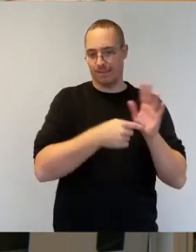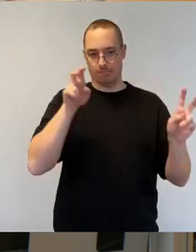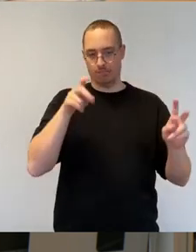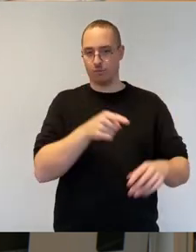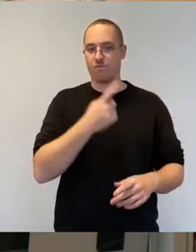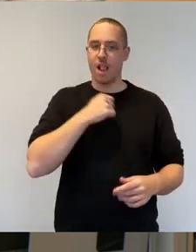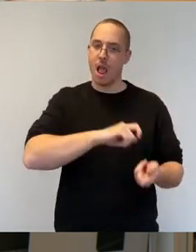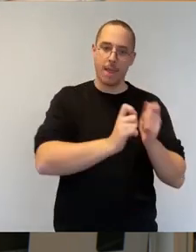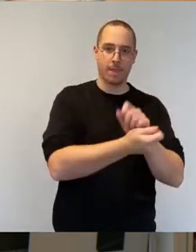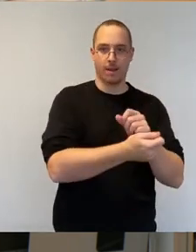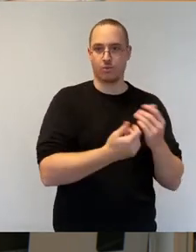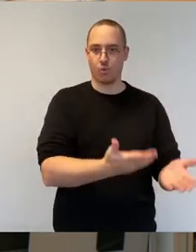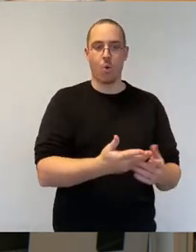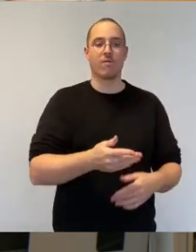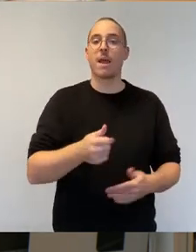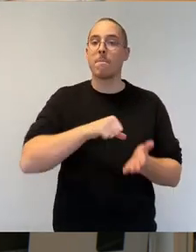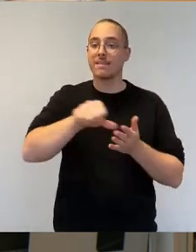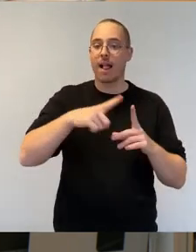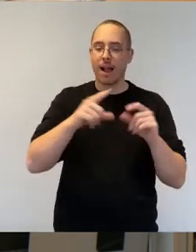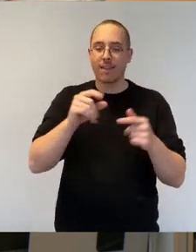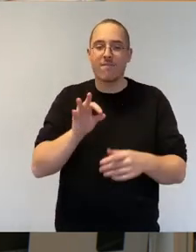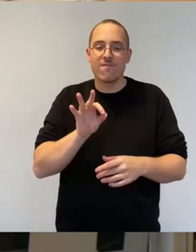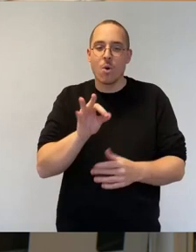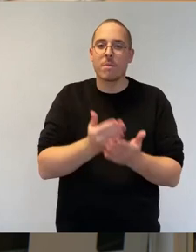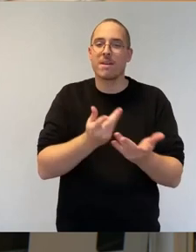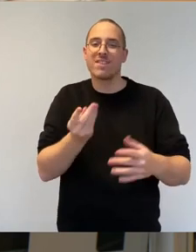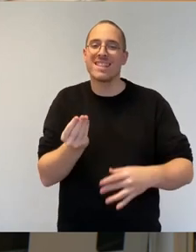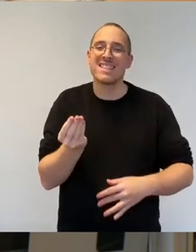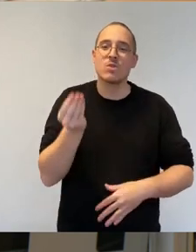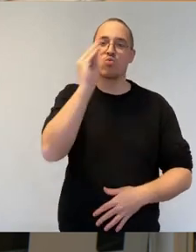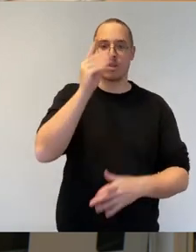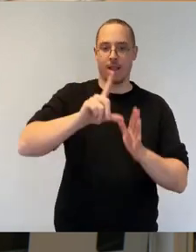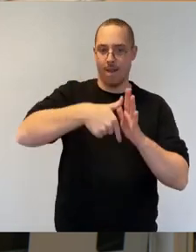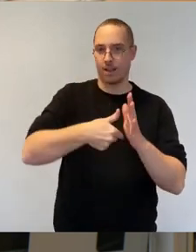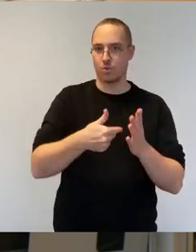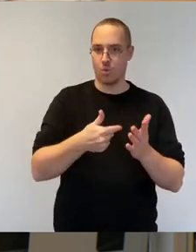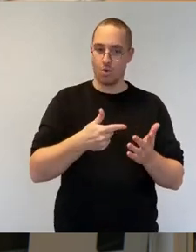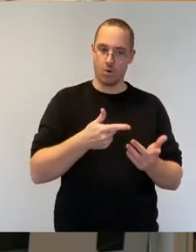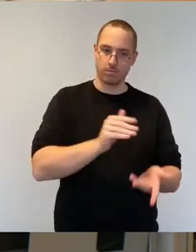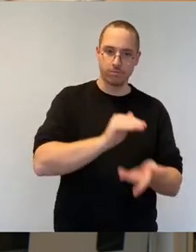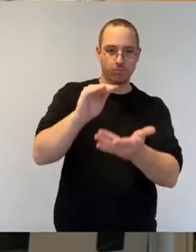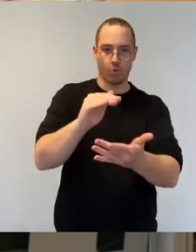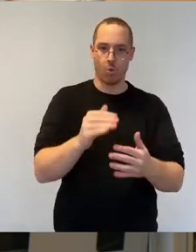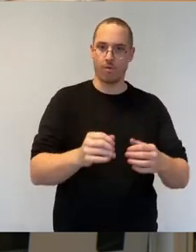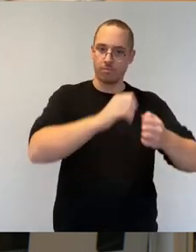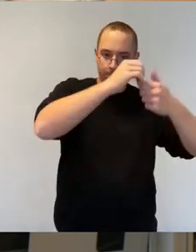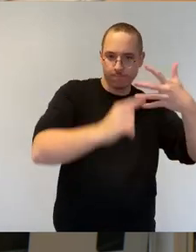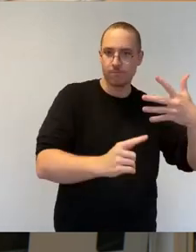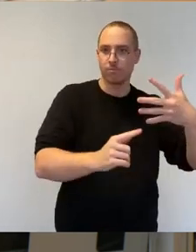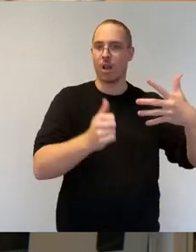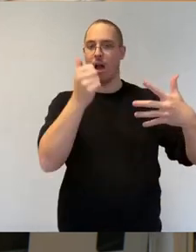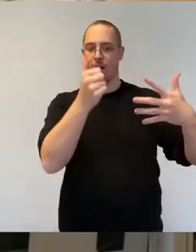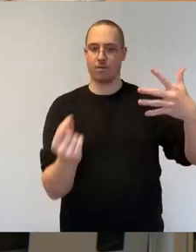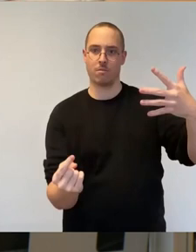Leistungen nach diesem Gesetz ausgereicht werden können, eine Bezahlkarte ergänzt werden soll. Ich finde das erstmal prinzipiell einen